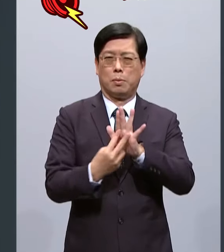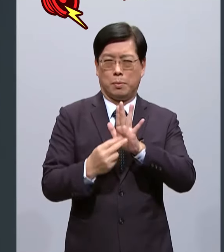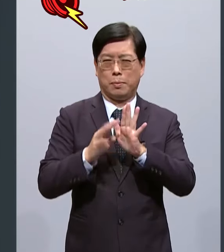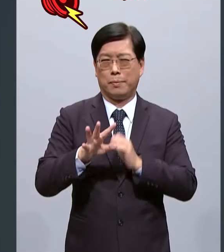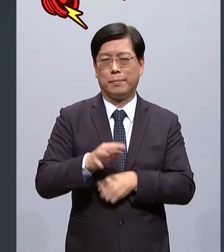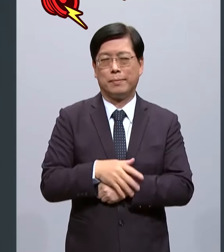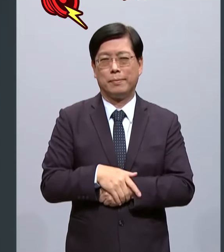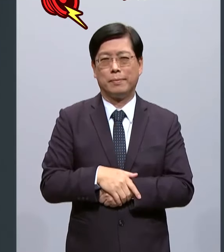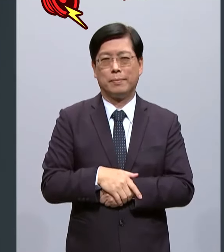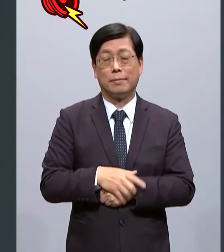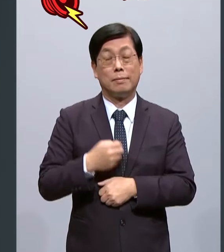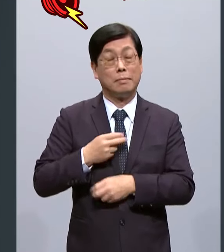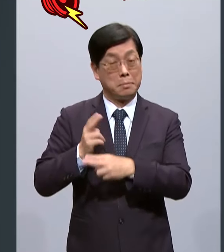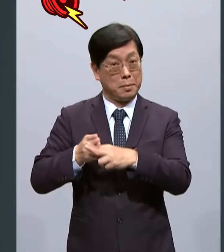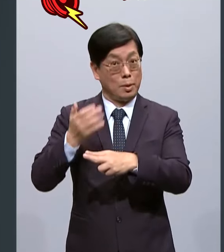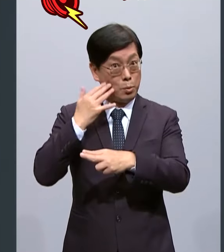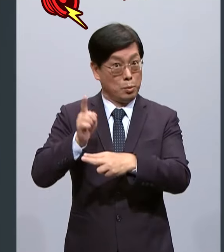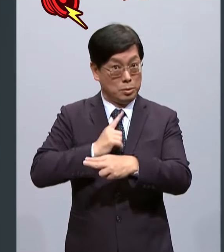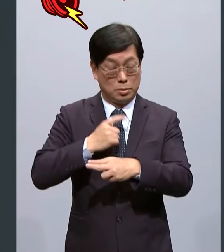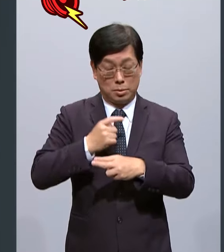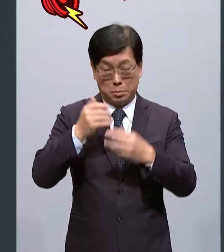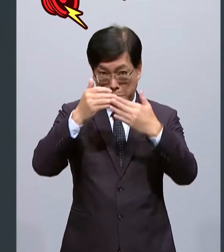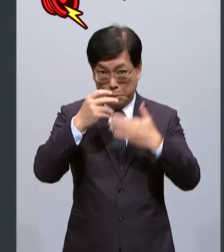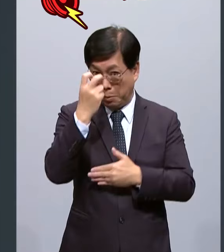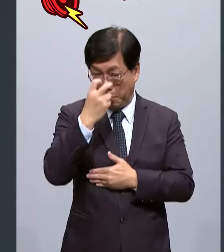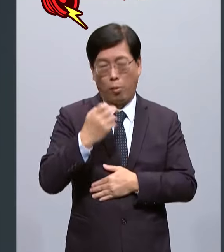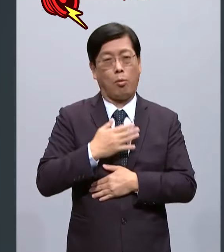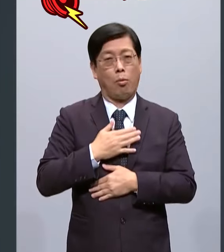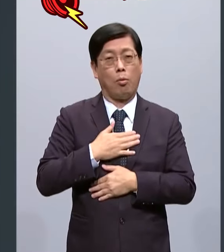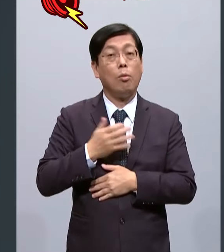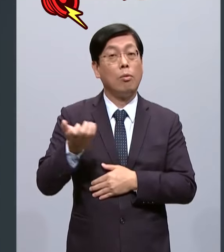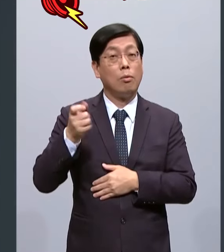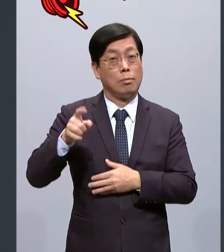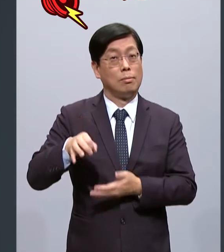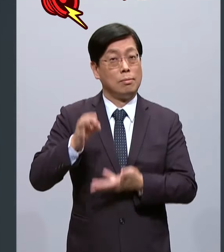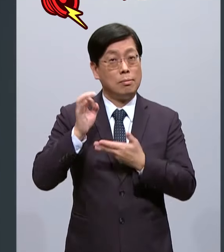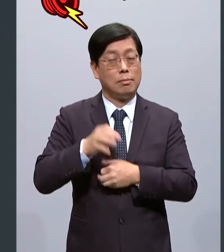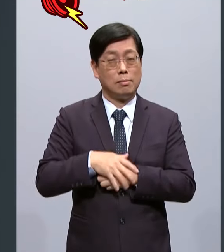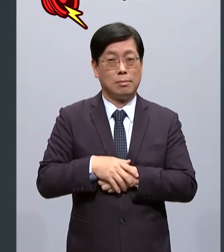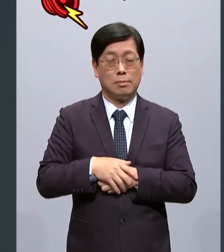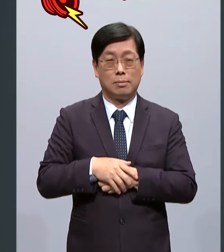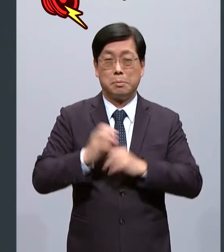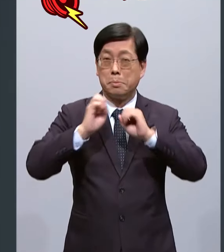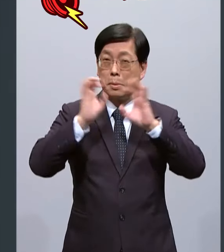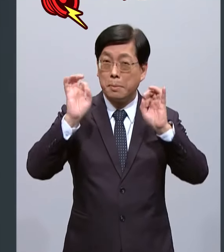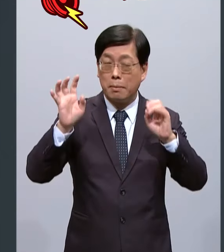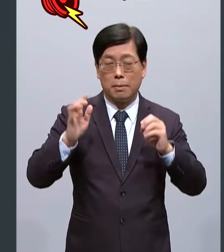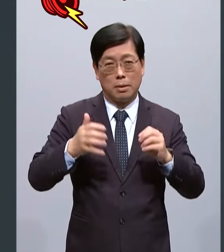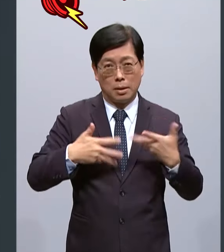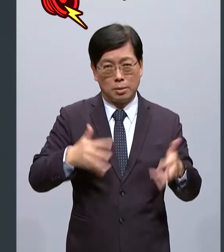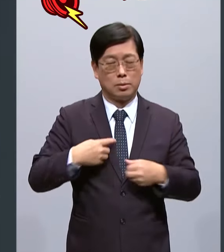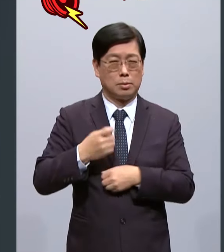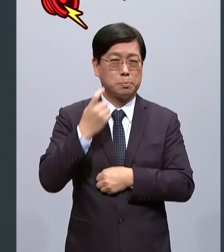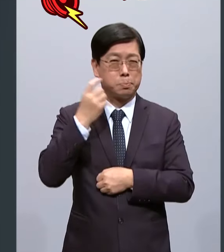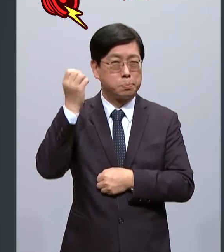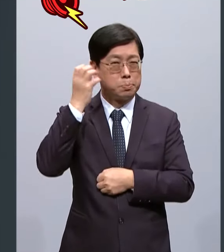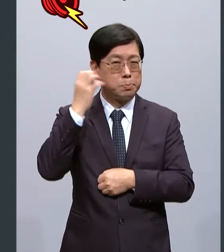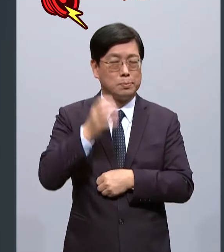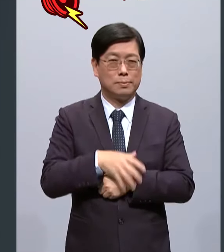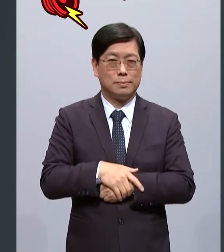过我相信你如果只要查一查的话你就会知道你刚刚传递了不少的假讯息